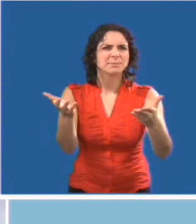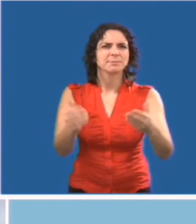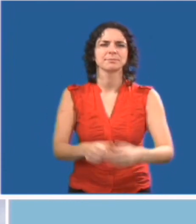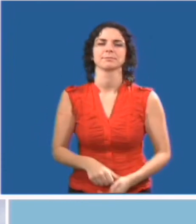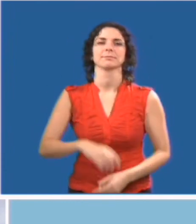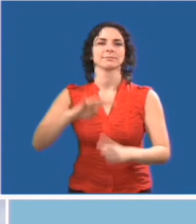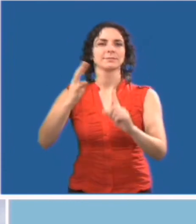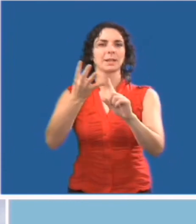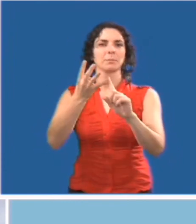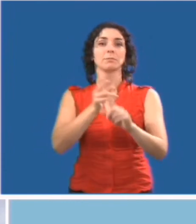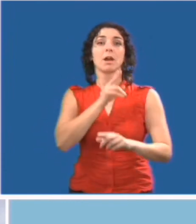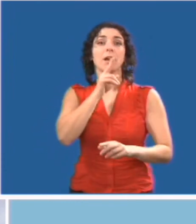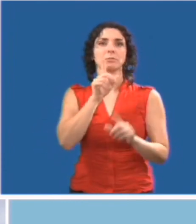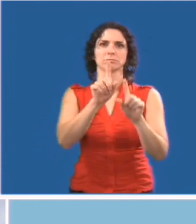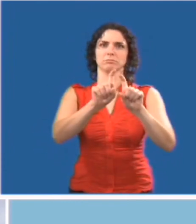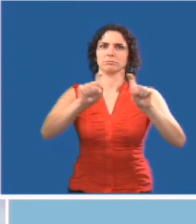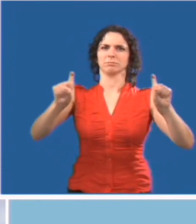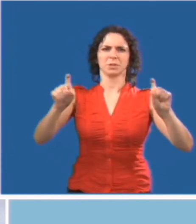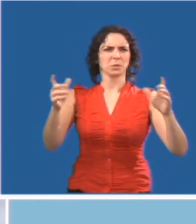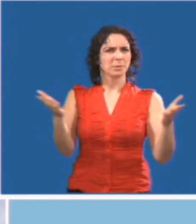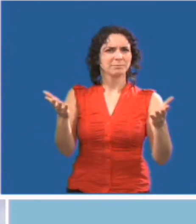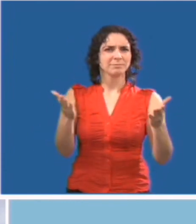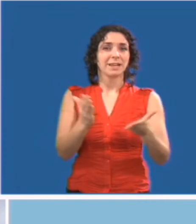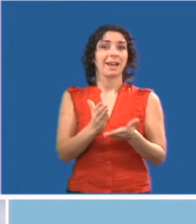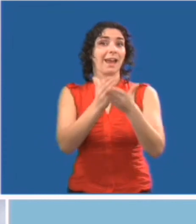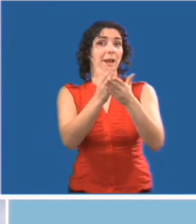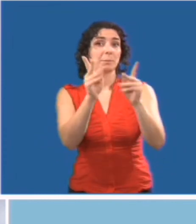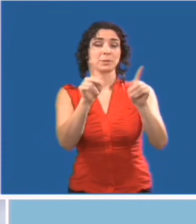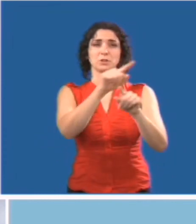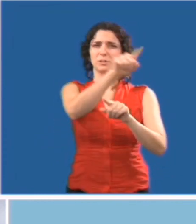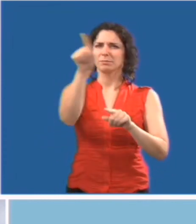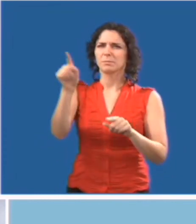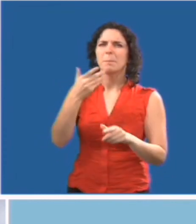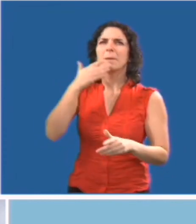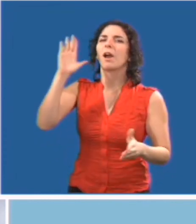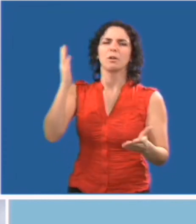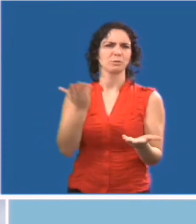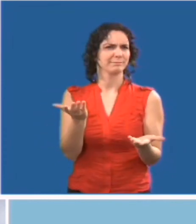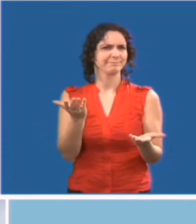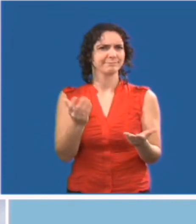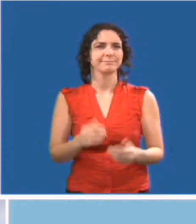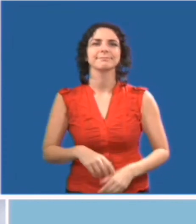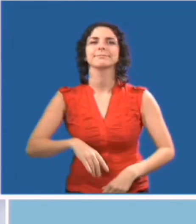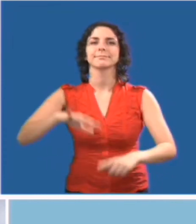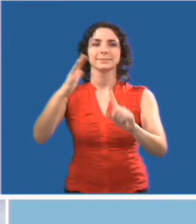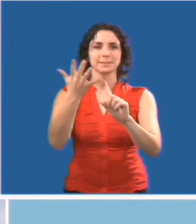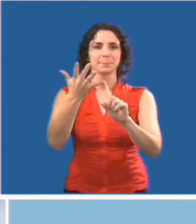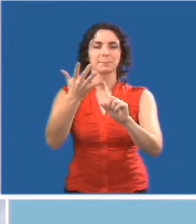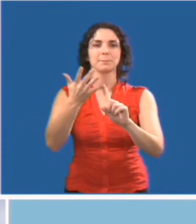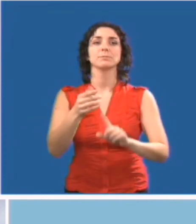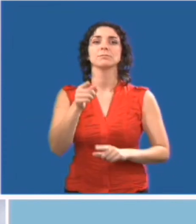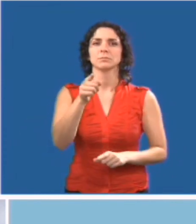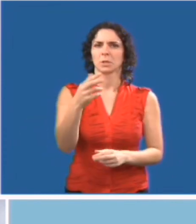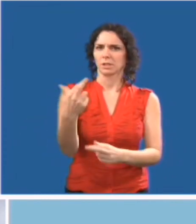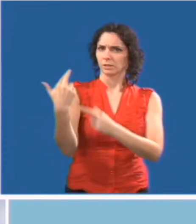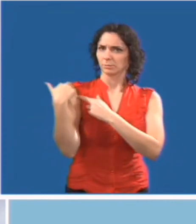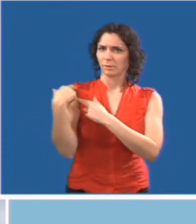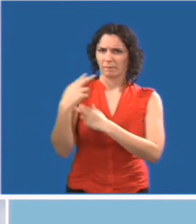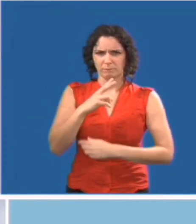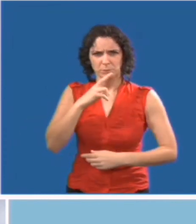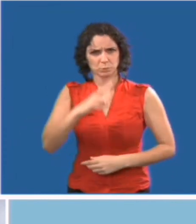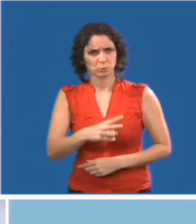Les différents types de handicap et les meilleures façons d'aider chaque personne. Le rôle